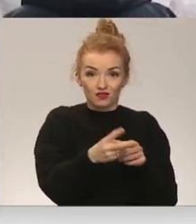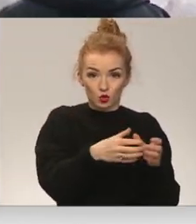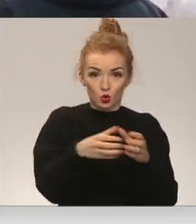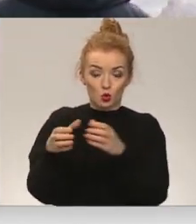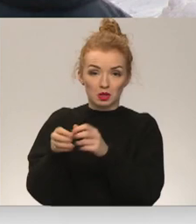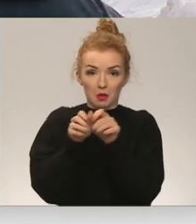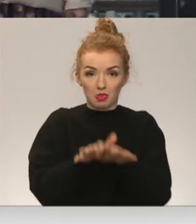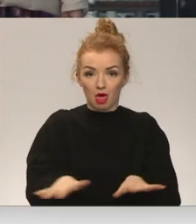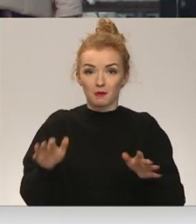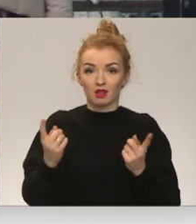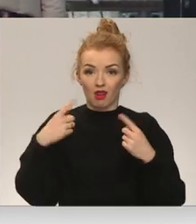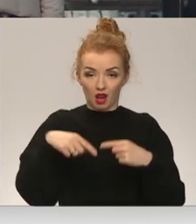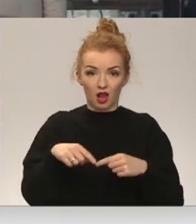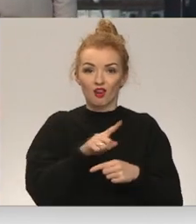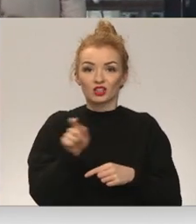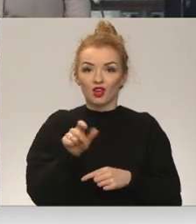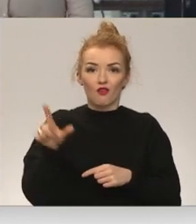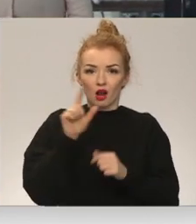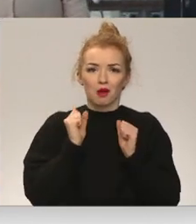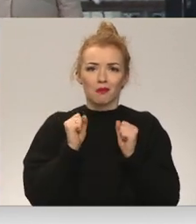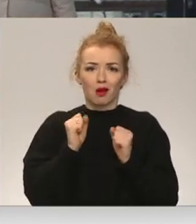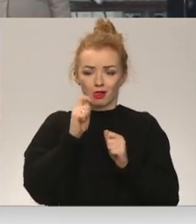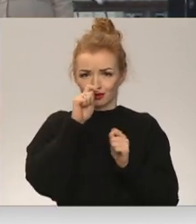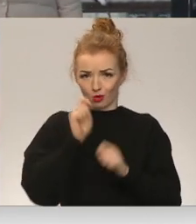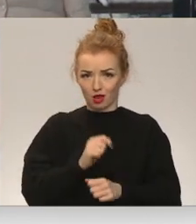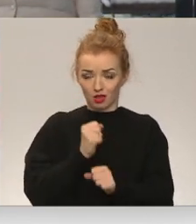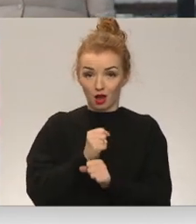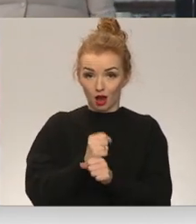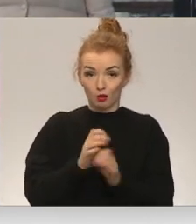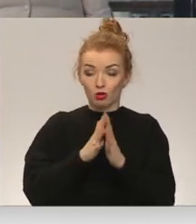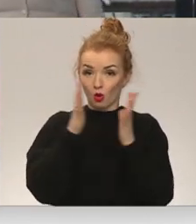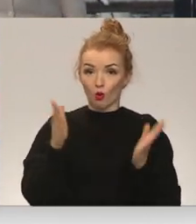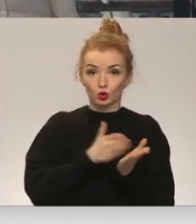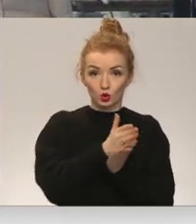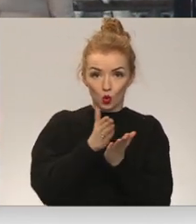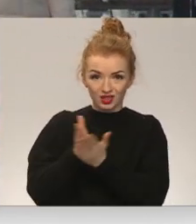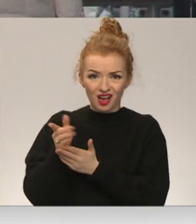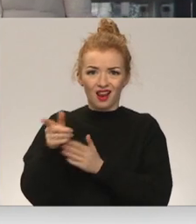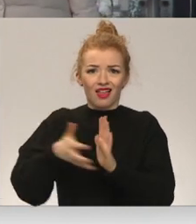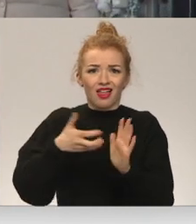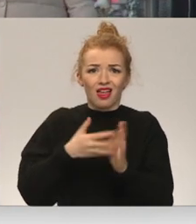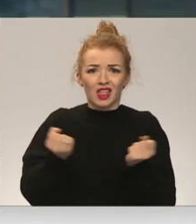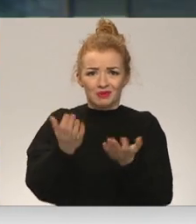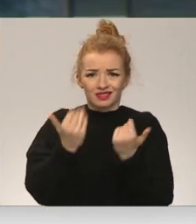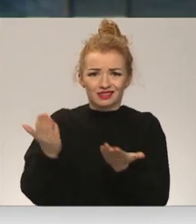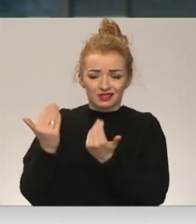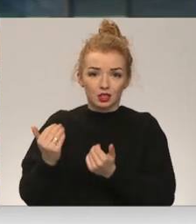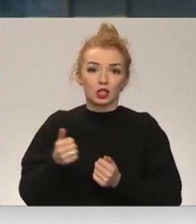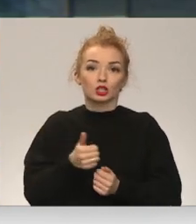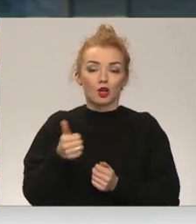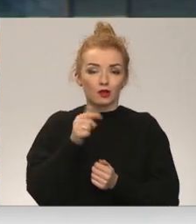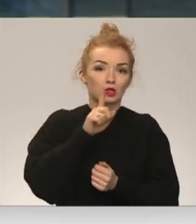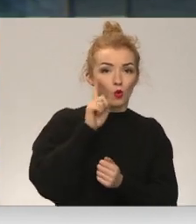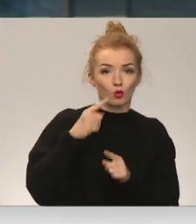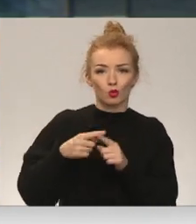pandēmijas apstākļos visvairāk baidās zaudēt darbu. Lai gan daudzās nozareiz darba roka trūkst, tieši jaunākajiem un vecākajiem darba